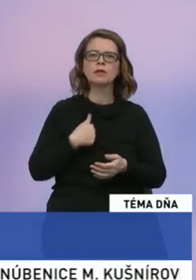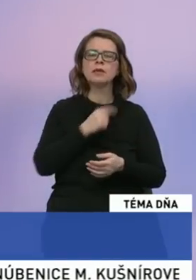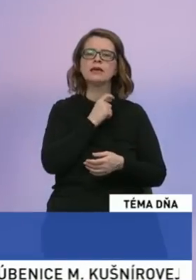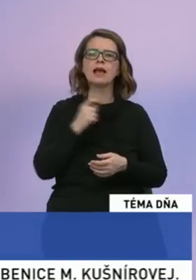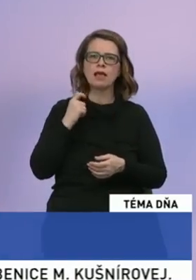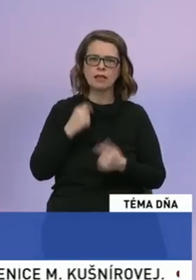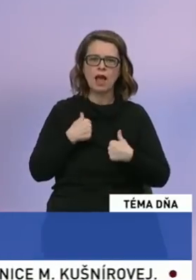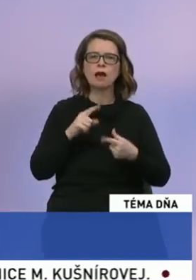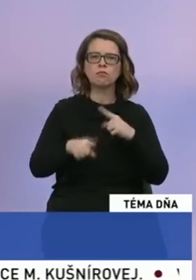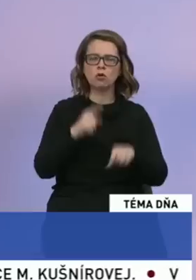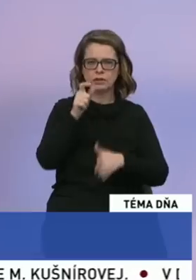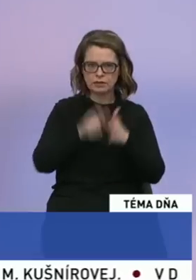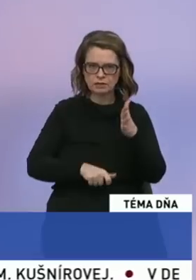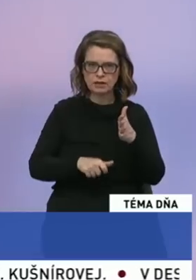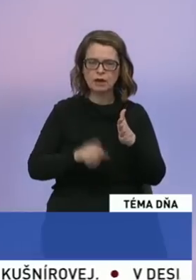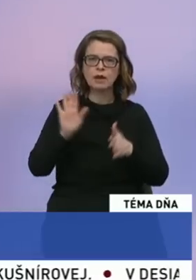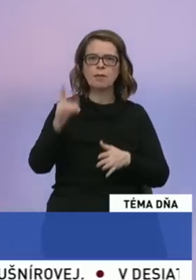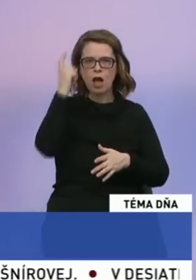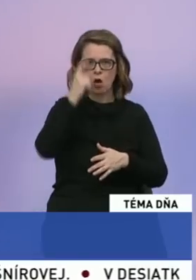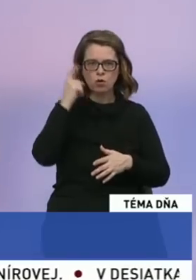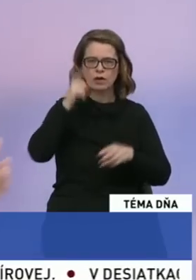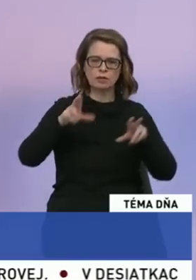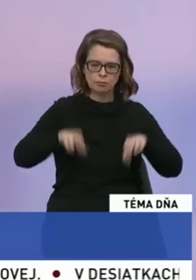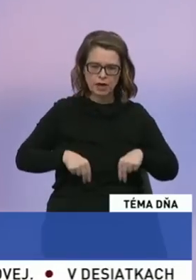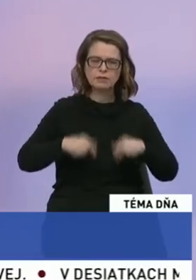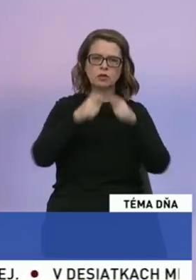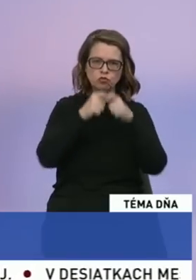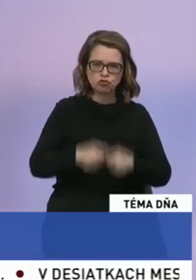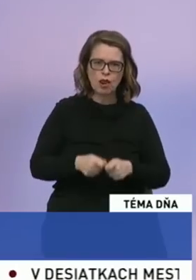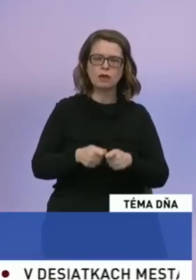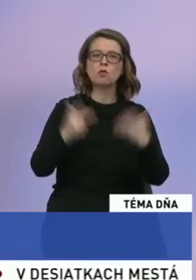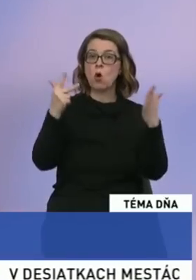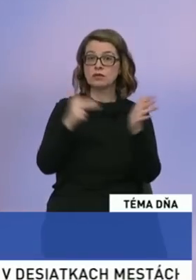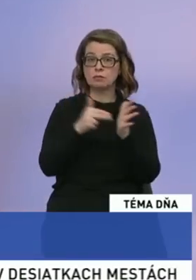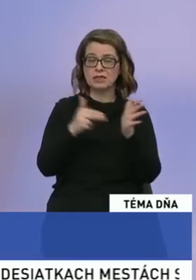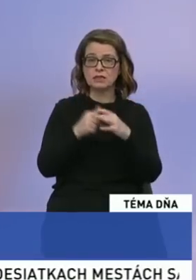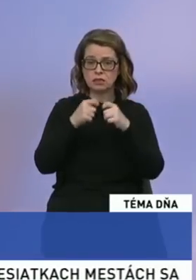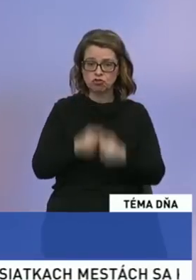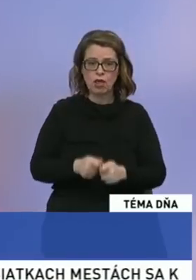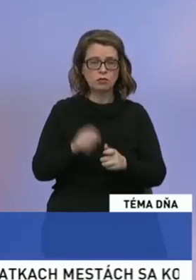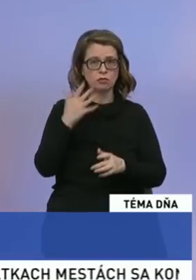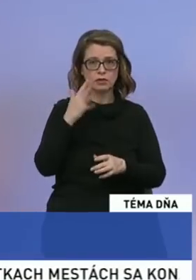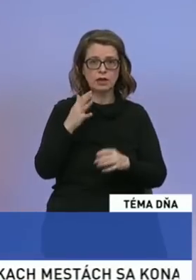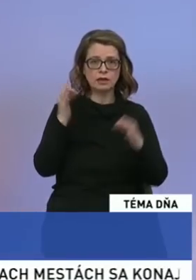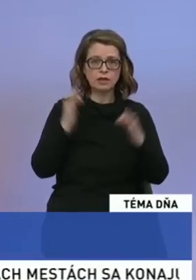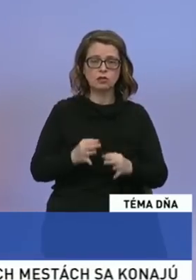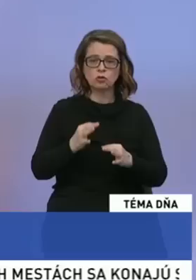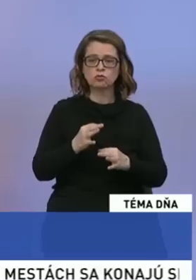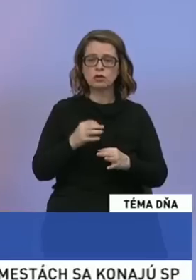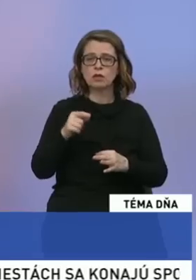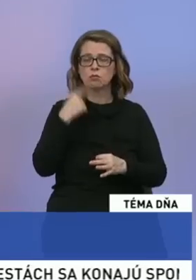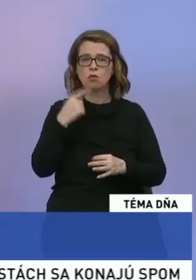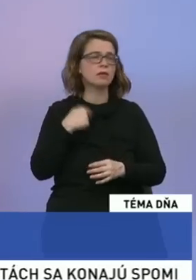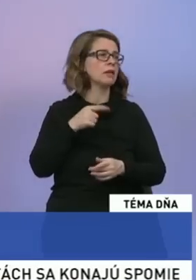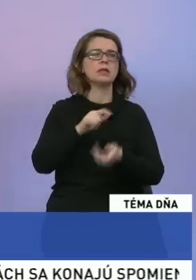je politická strana, ktorá má orgány, ktorá má predsedu, ktorá má 8 tisíc členov. A nie je jednoduché teraz povedať si, my to